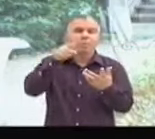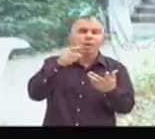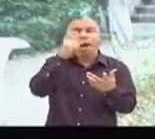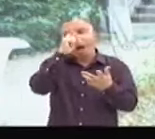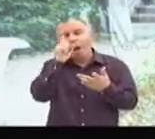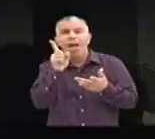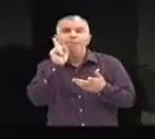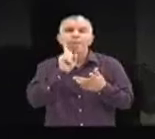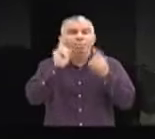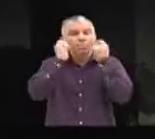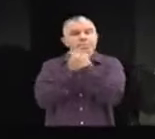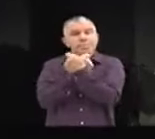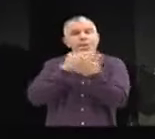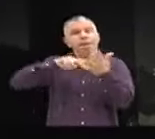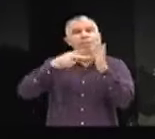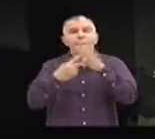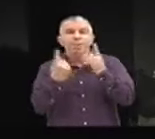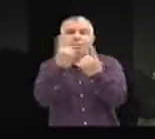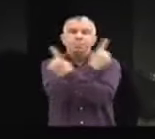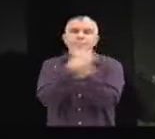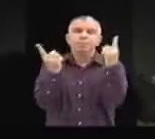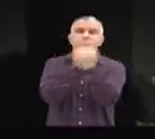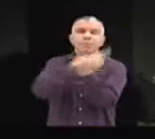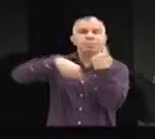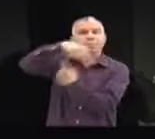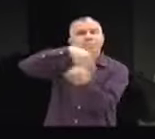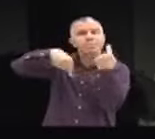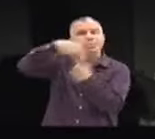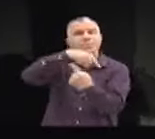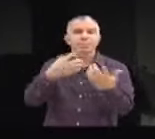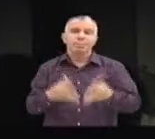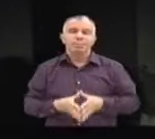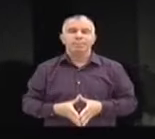une mère arabe. y a... Oui, tout ça me constitue.